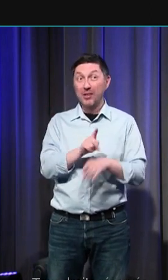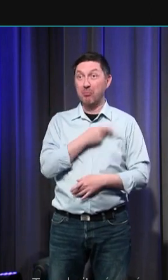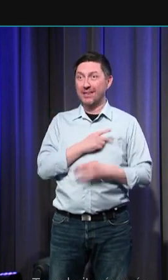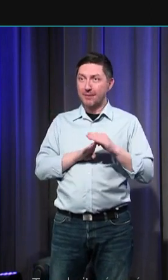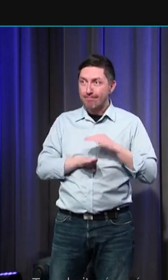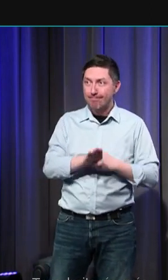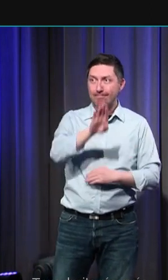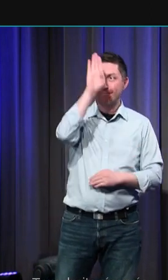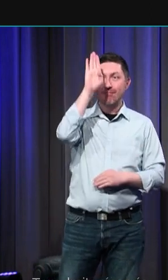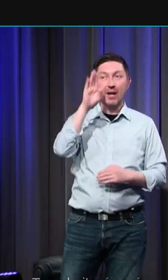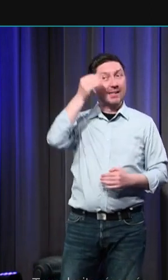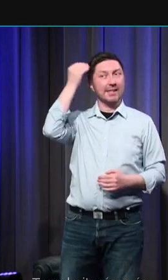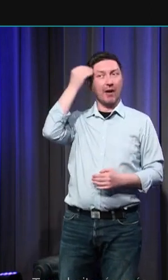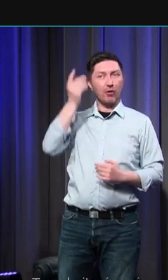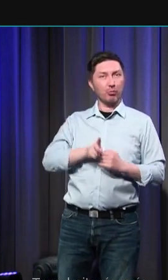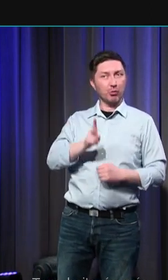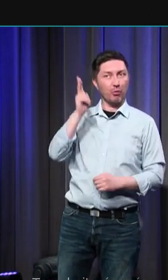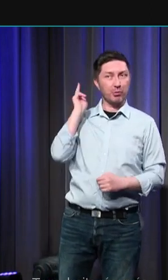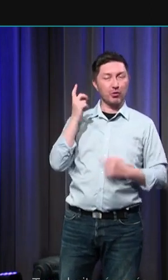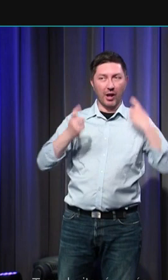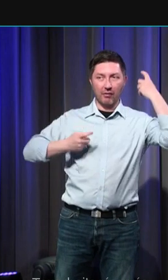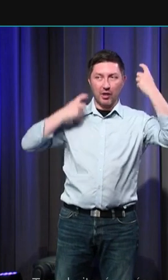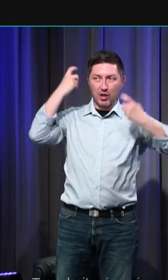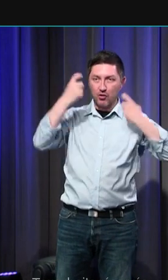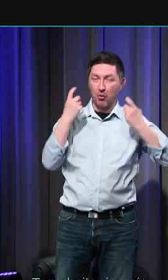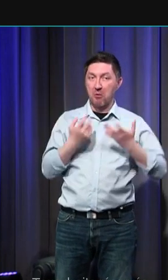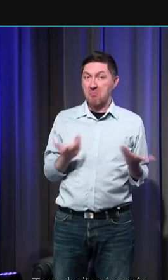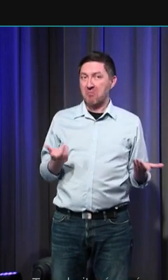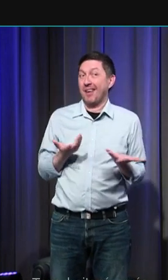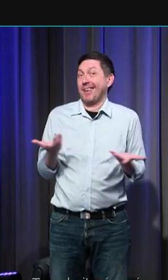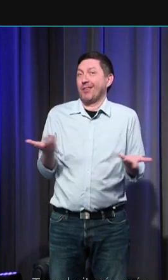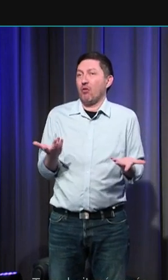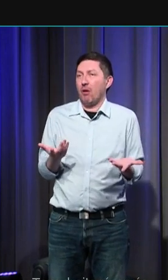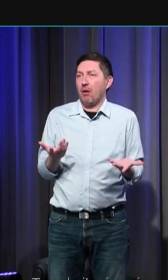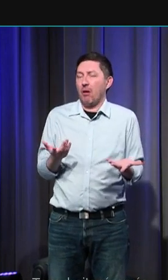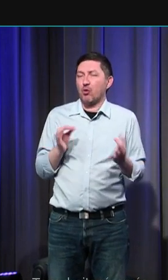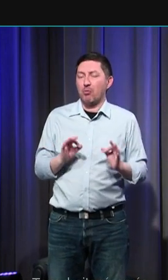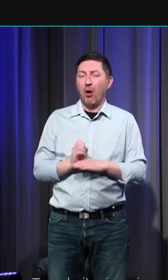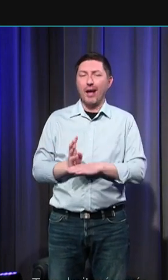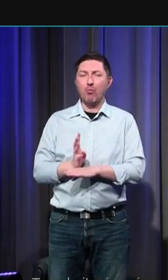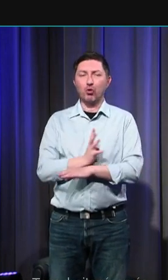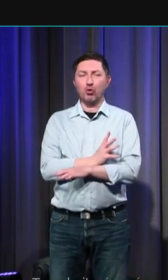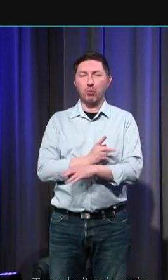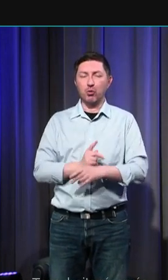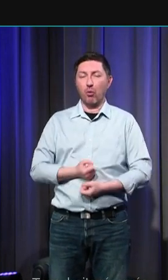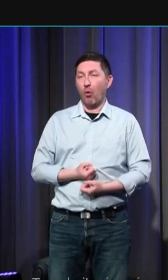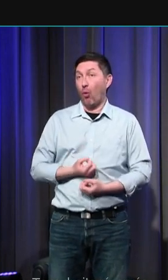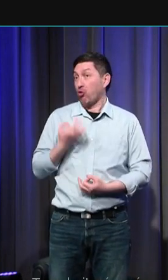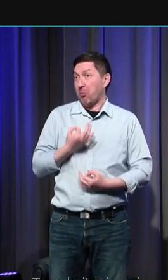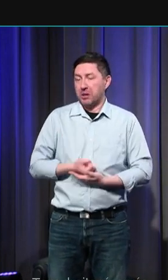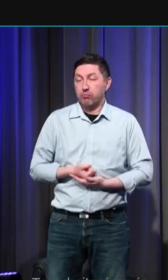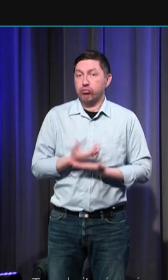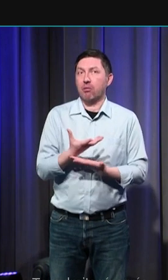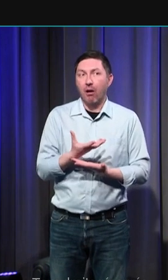dans les milieux savants. En clair, la question de la spontanéité des émotions est repensée, elle est reconsidérée.